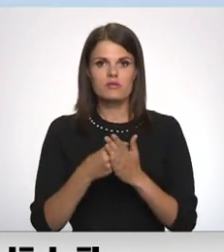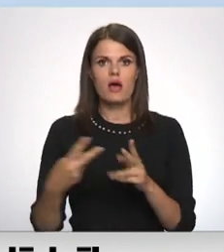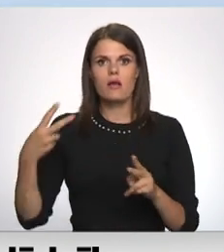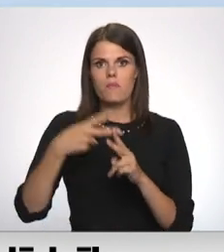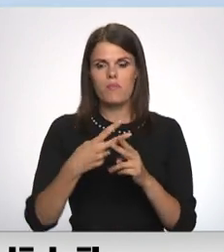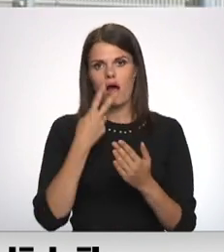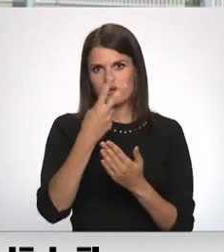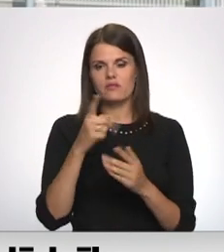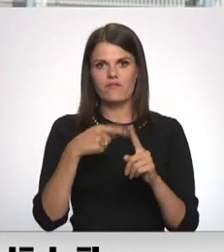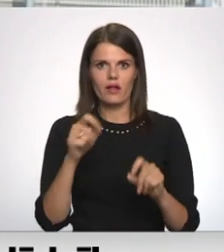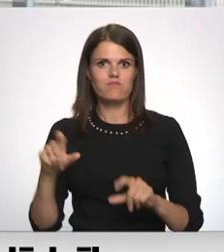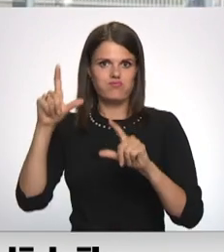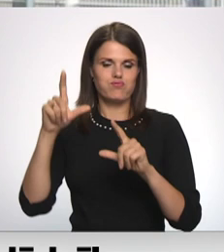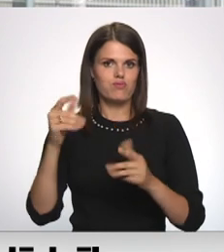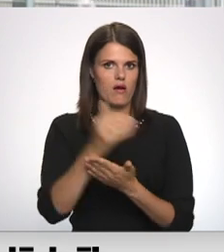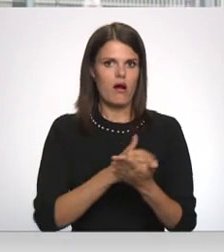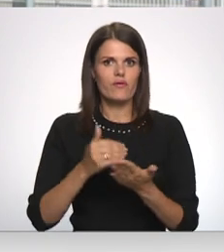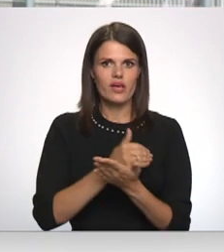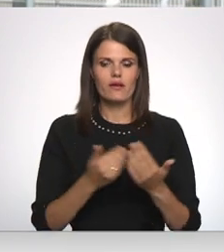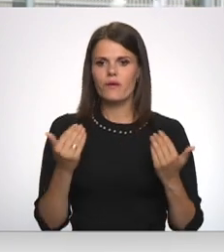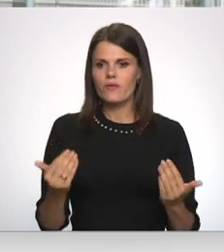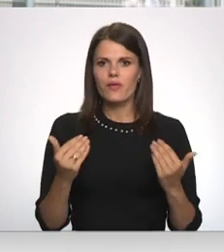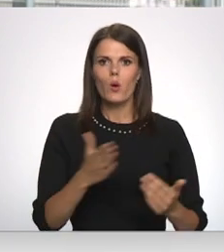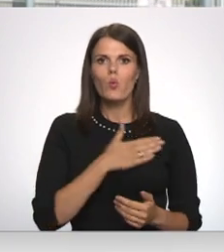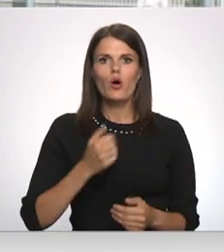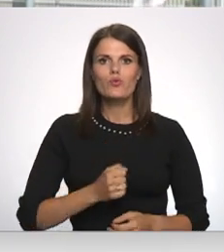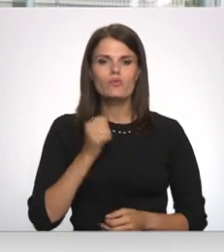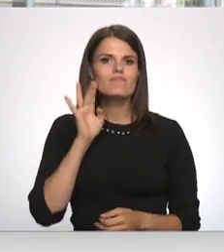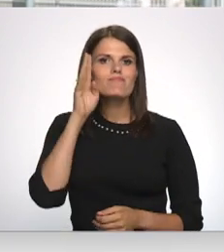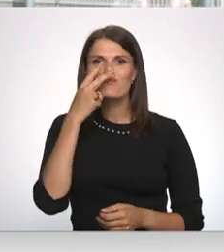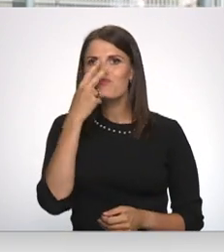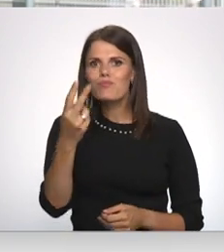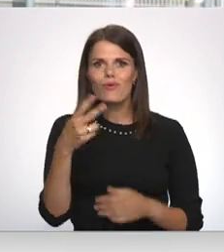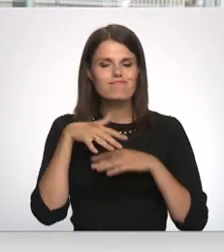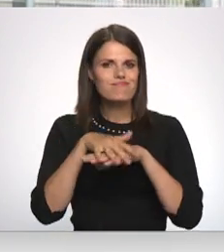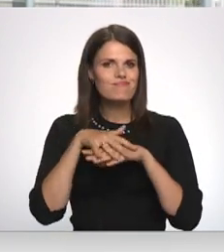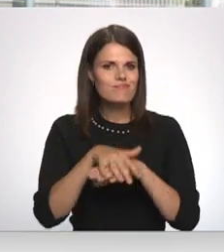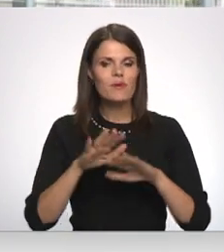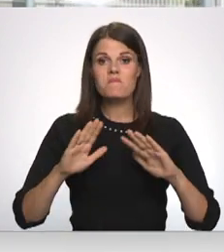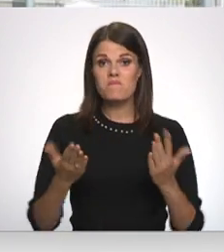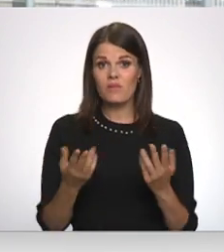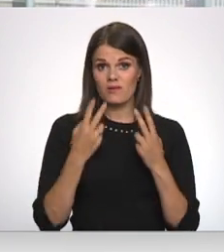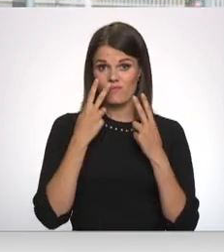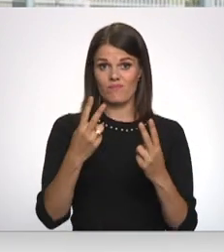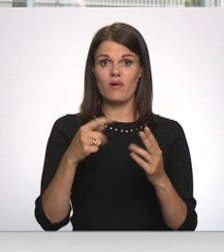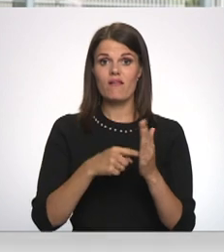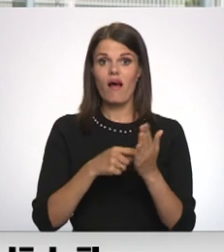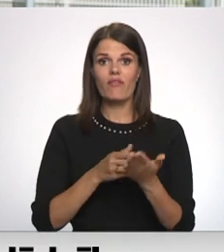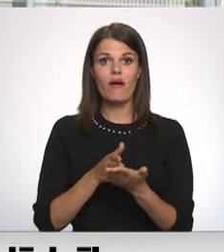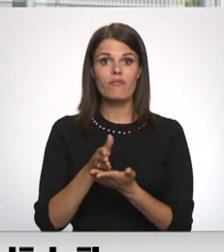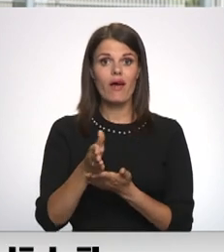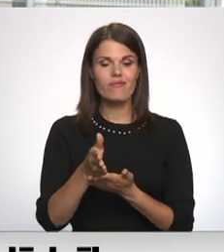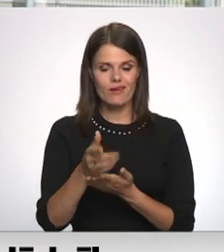atkārtoti. Jo šobrīd ļoti grūti prognozēt ir, bet skatoties uz tām tendencēm,